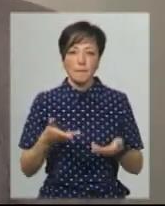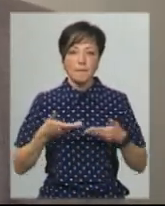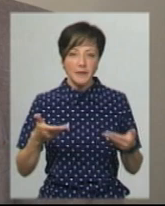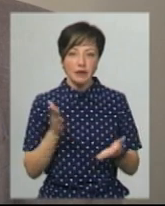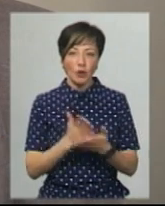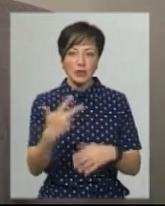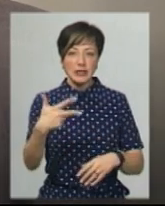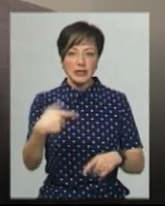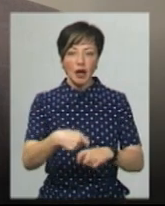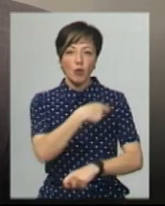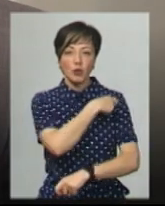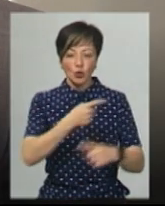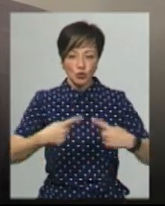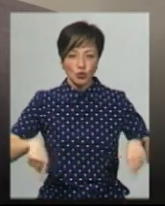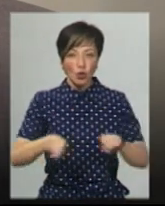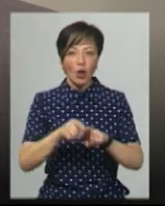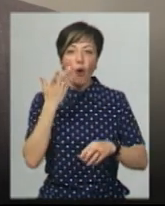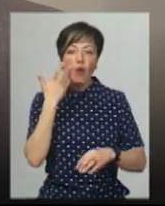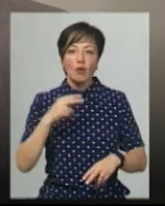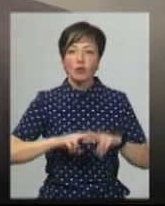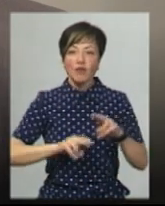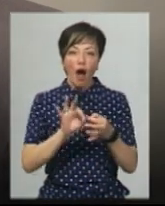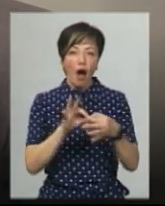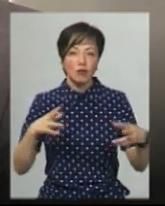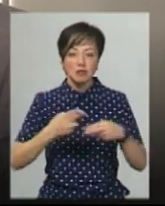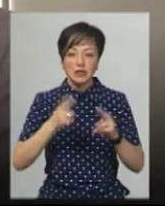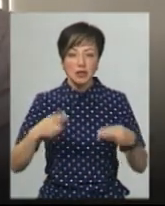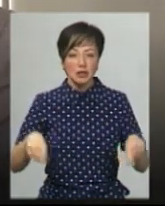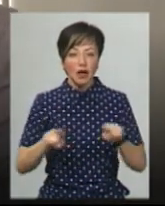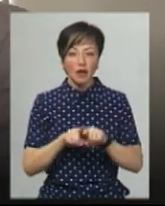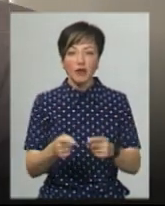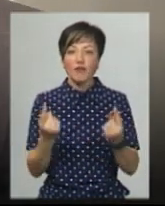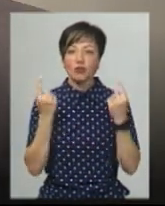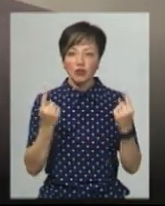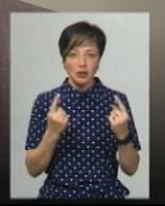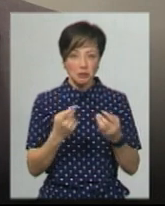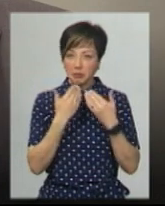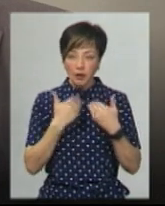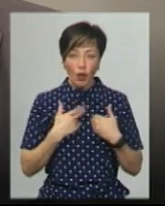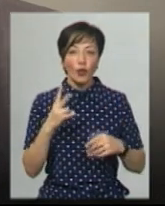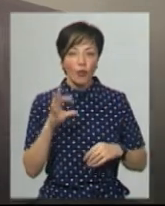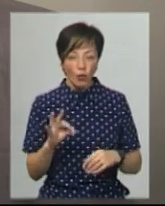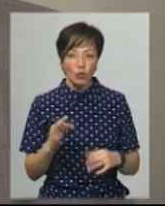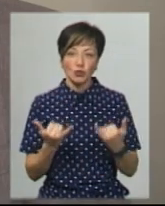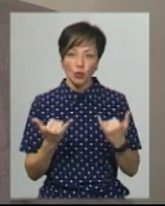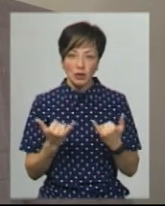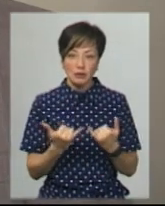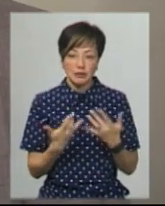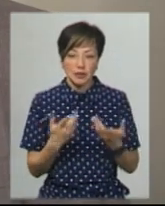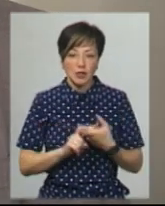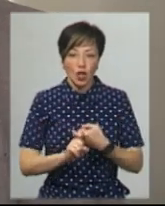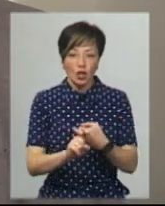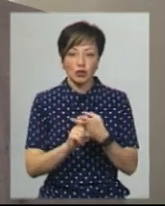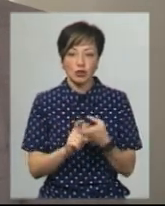-кілометровій зоні. Коли будували атомну станцію, такий величезний промисловий об'єкт, нас тоже ніхто не питав, але сьогодні ми залежні, вже